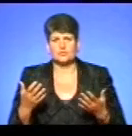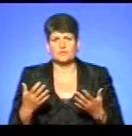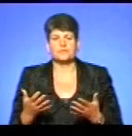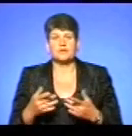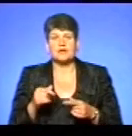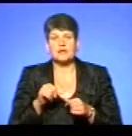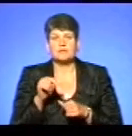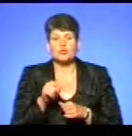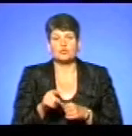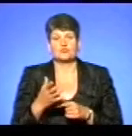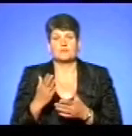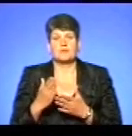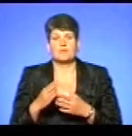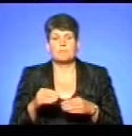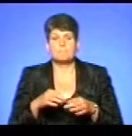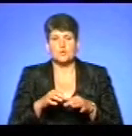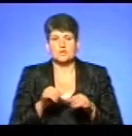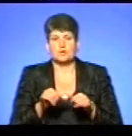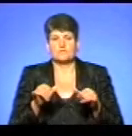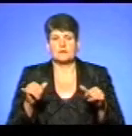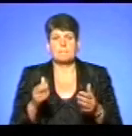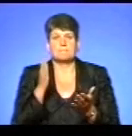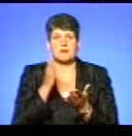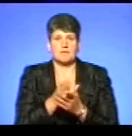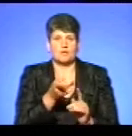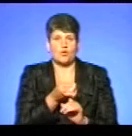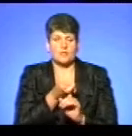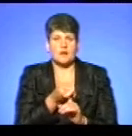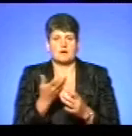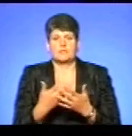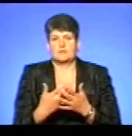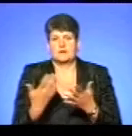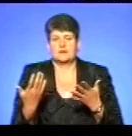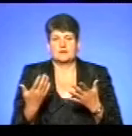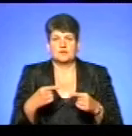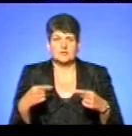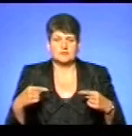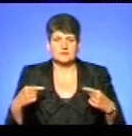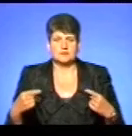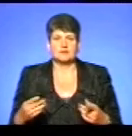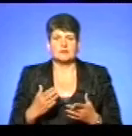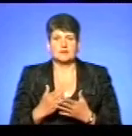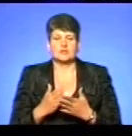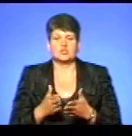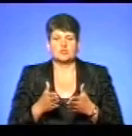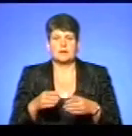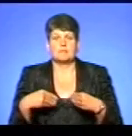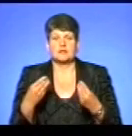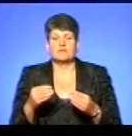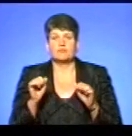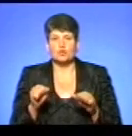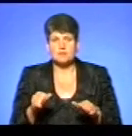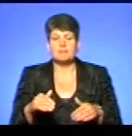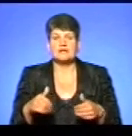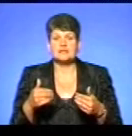того, що він може передаватися вірус при прямому контакті через продукції тварині, а ще також один такий шлях передачі, це він може